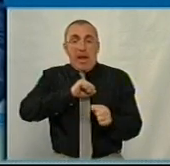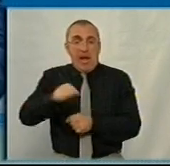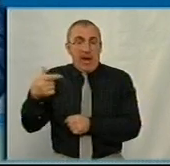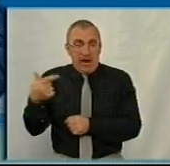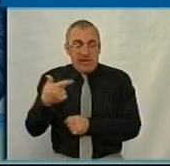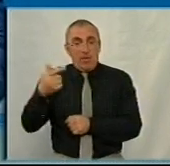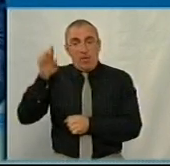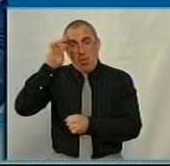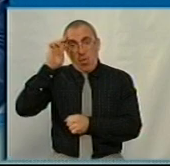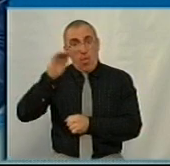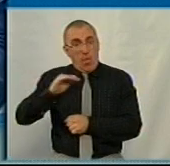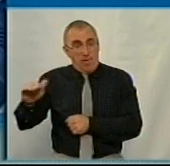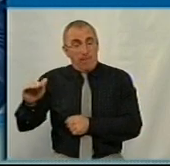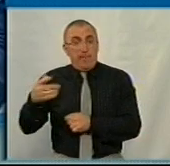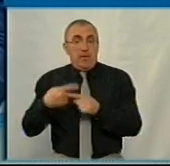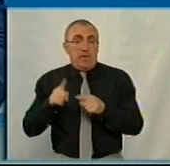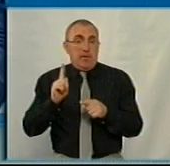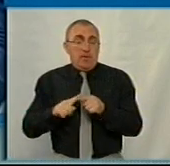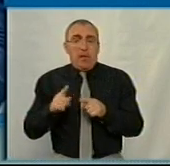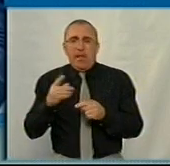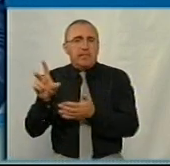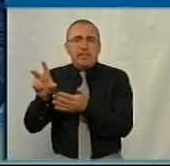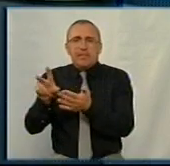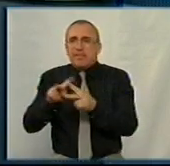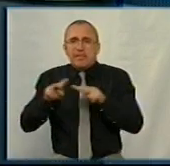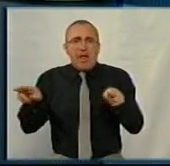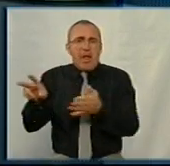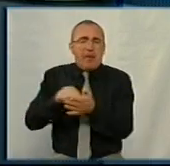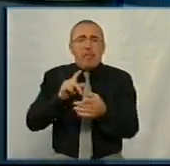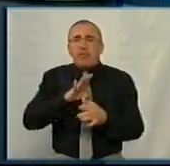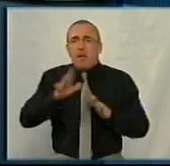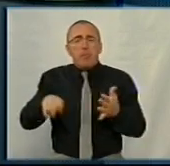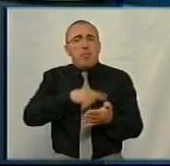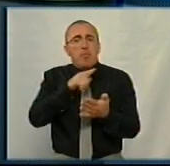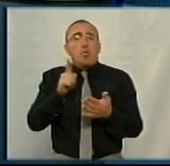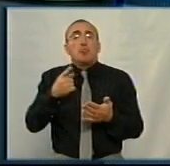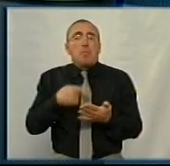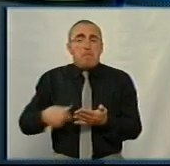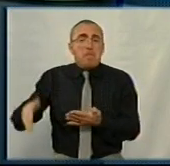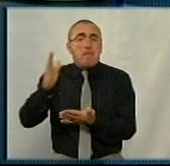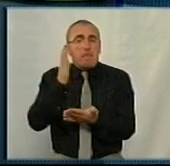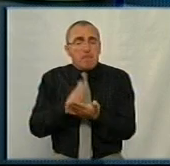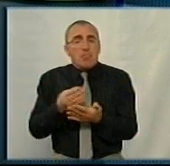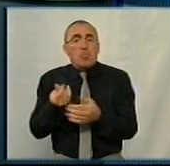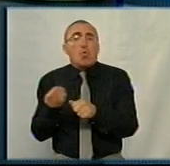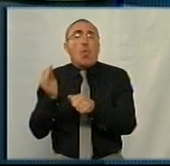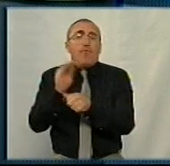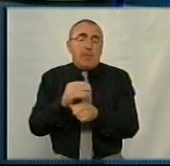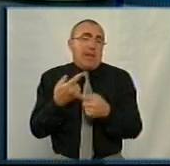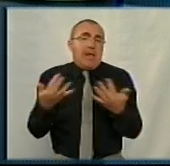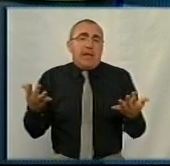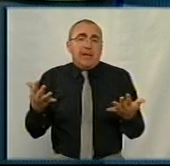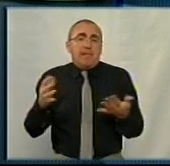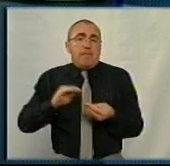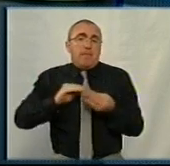гарантовані державою. Для того, як ви сказали, що вони не дублювалися і не було питань, чому ми маємо дофінансовувати якісь